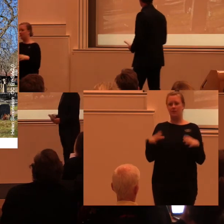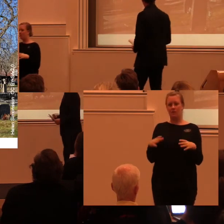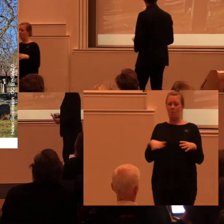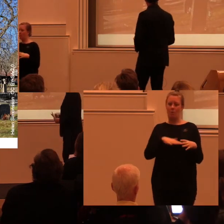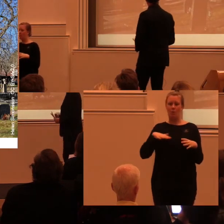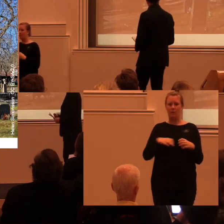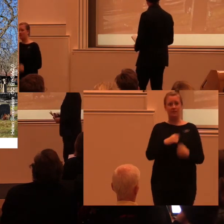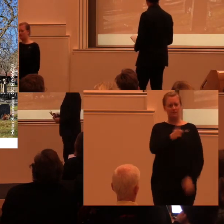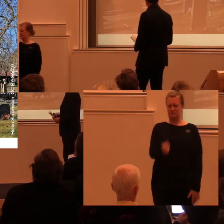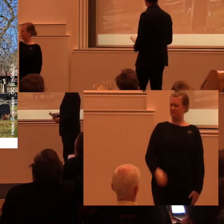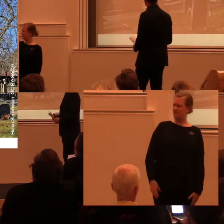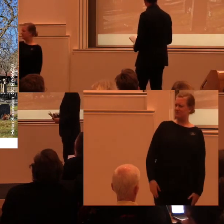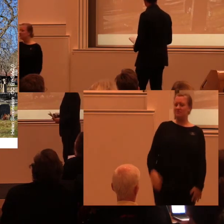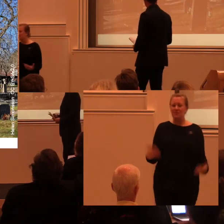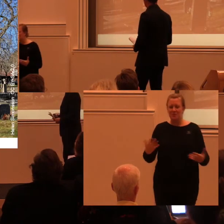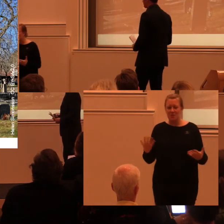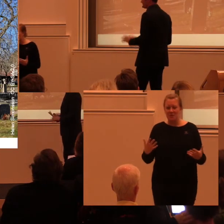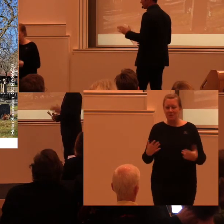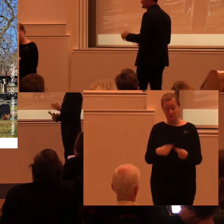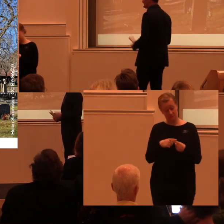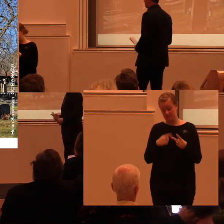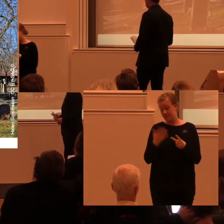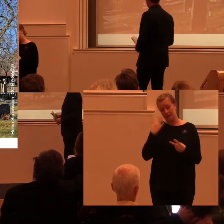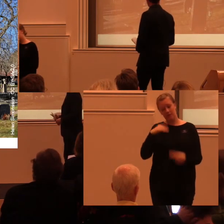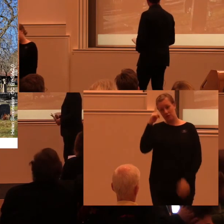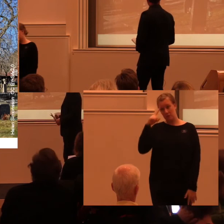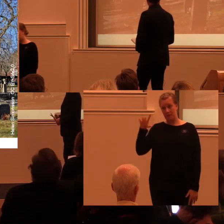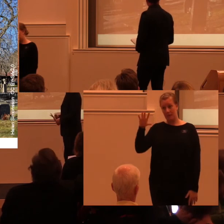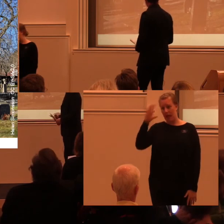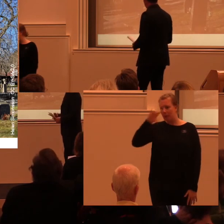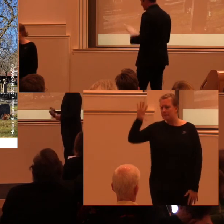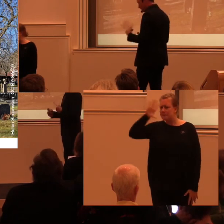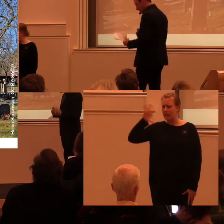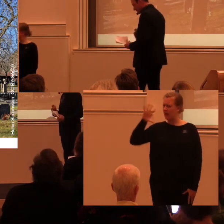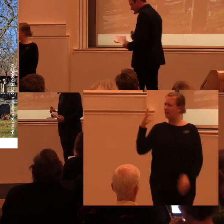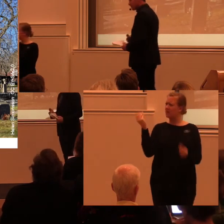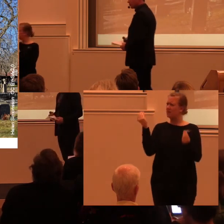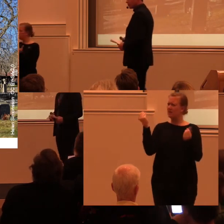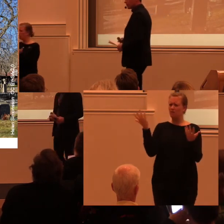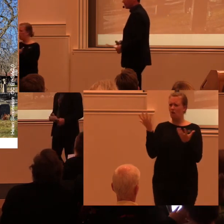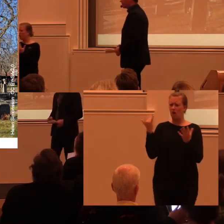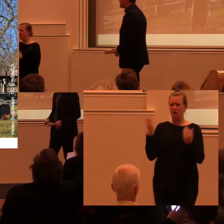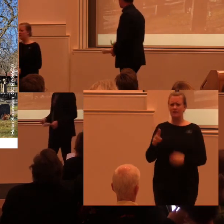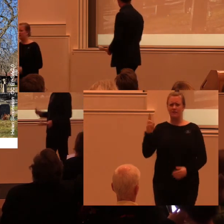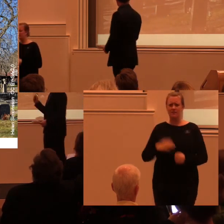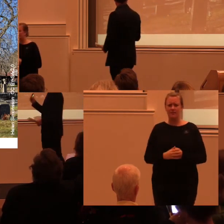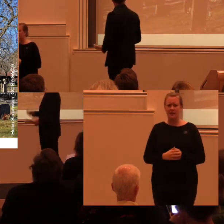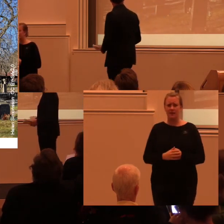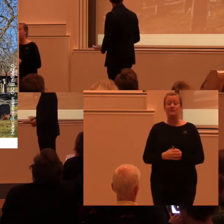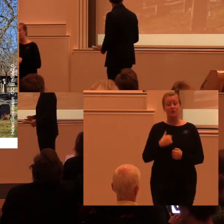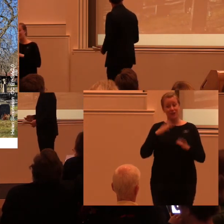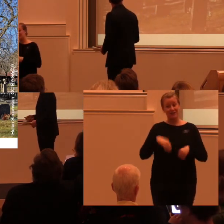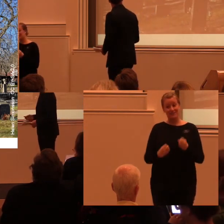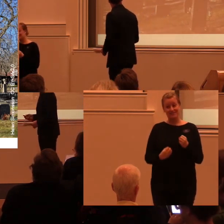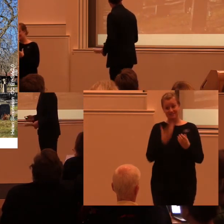Och tänker mer att ja men vad är det då egentligen? Det kan vara lite abstrakt ord. Men bara för att visa lite grann vad det kan handla om. Så jag bara har gjort några